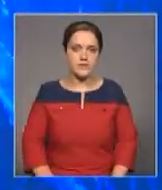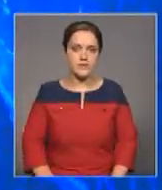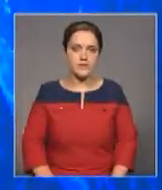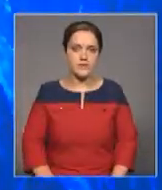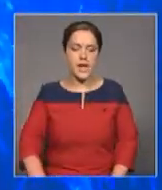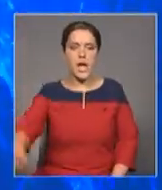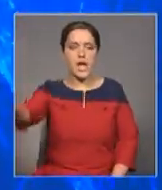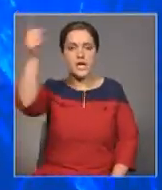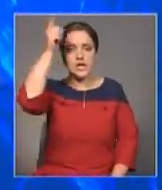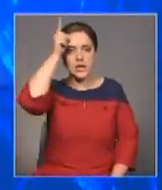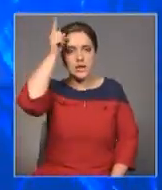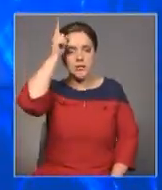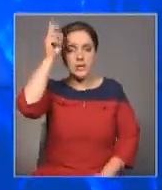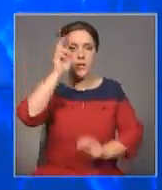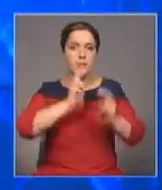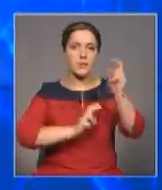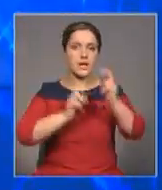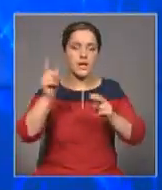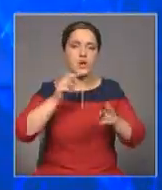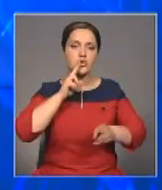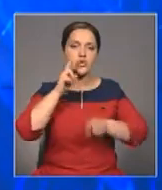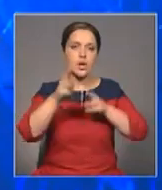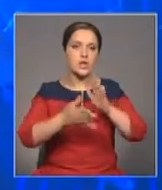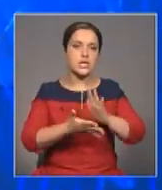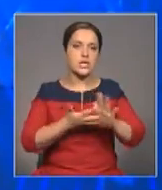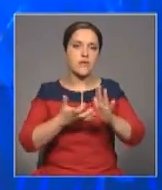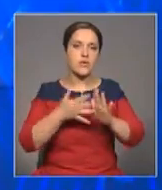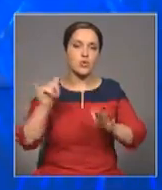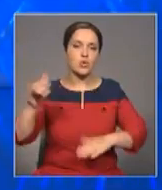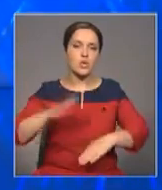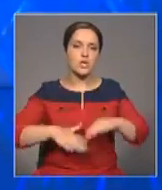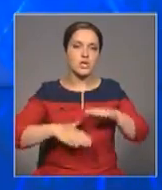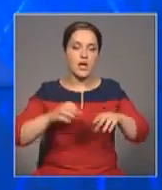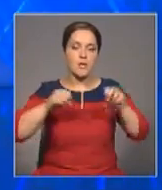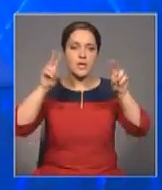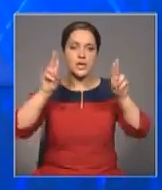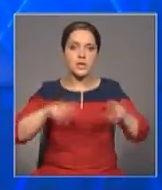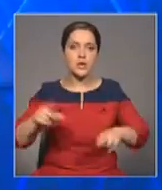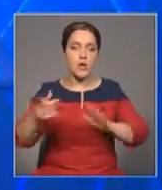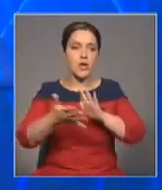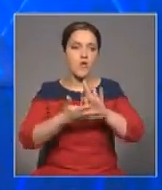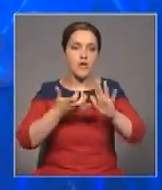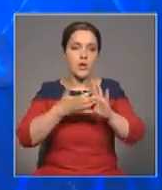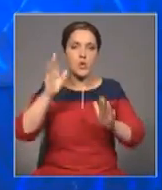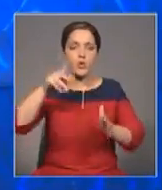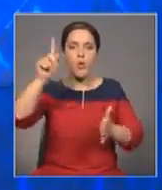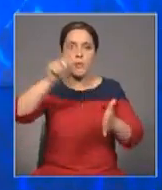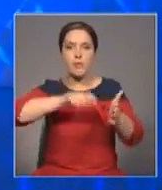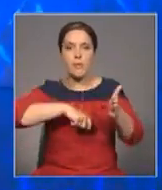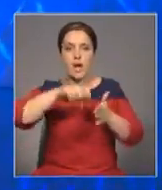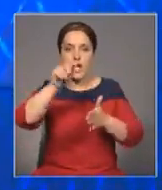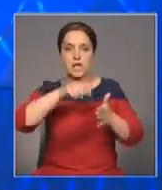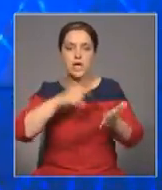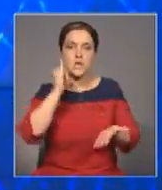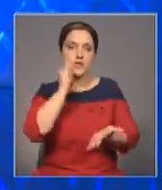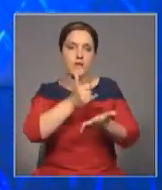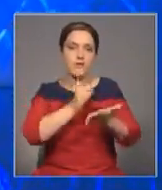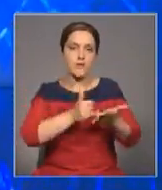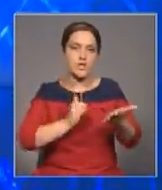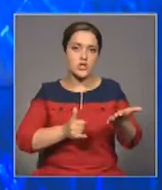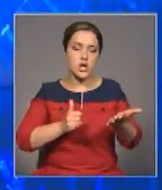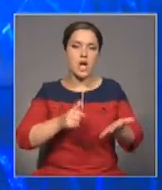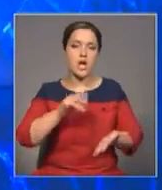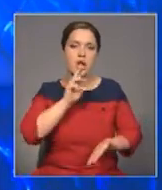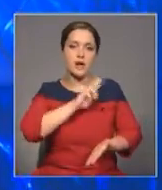Немецкие предприятия жалуются на дефицит кадров. В Германии катастрофически не хватает маляров, слесарей, сварщиков и сантехников.